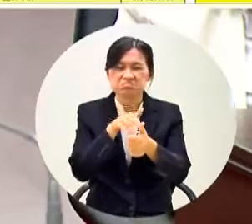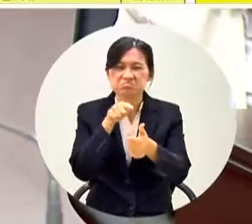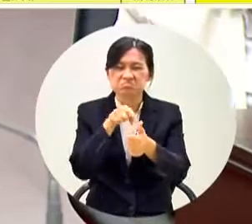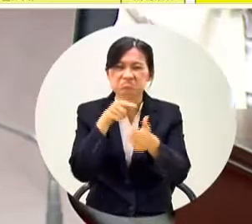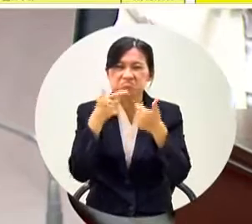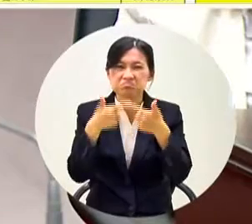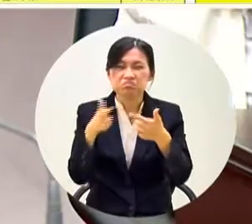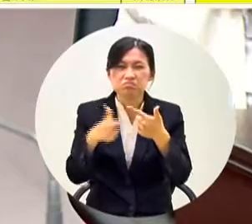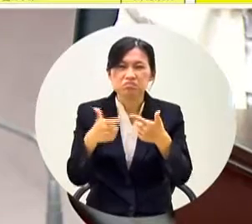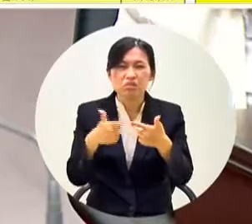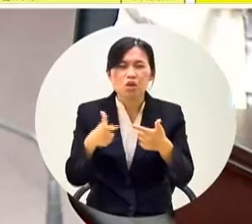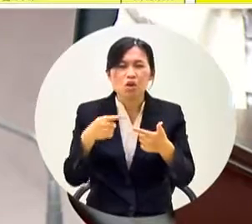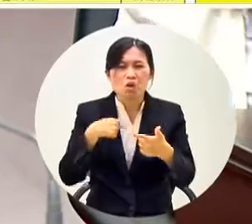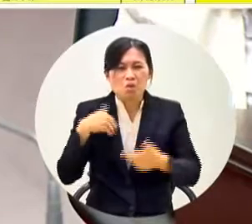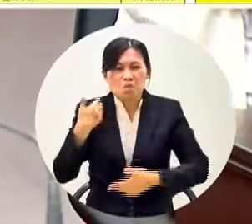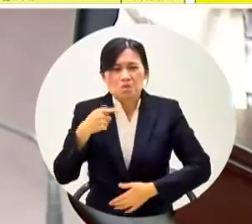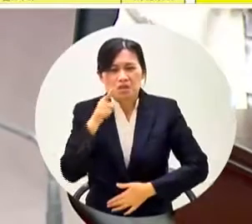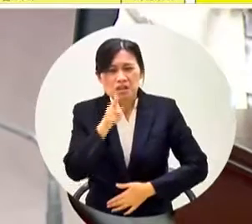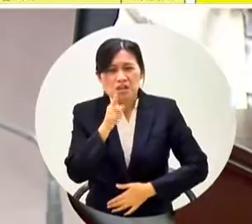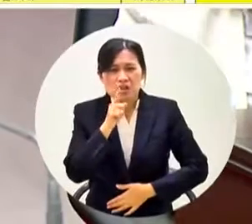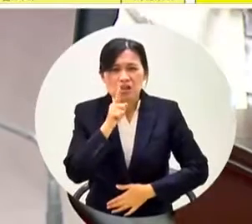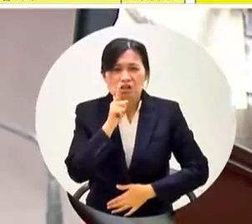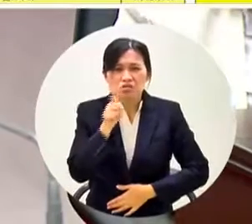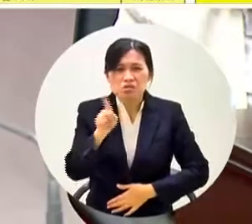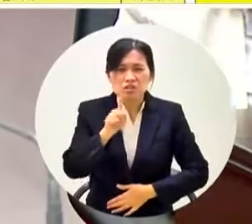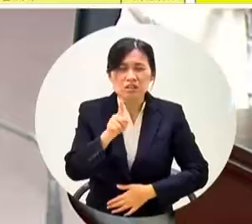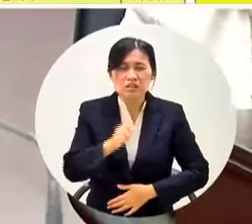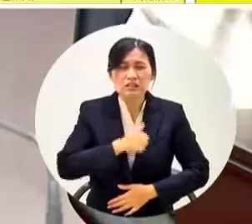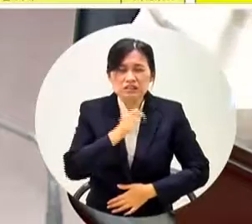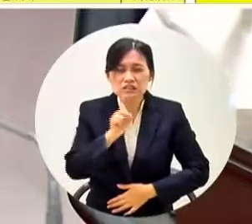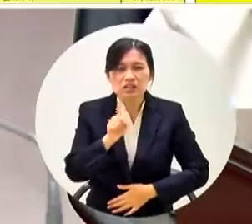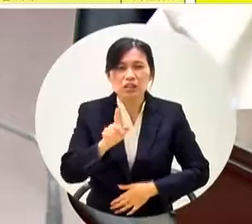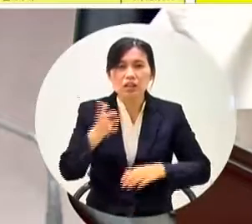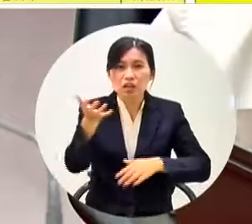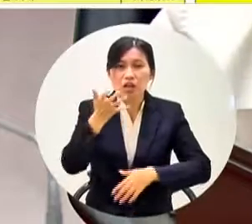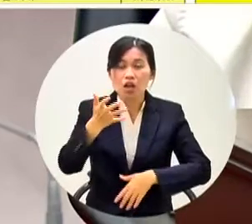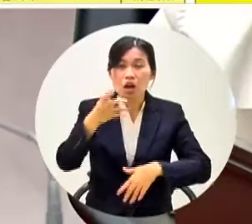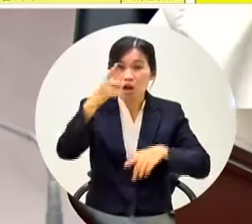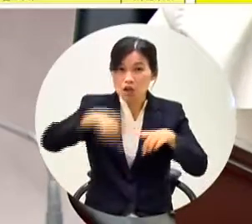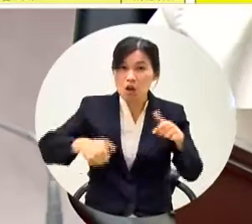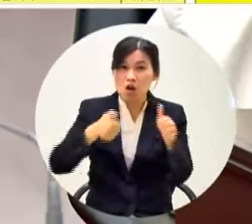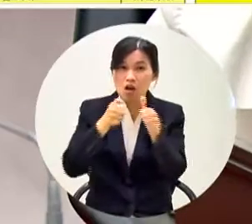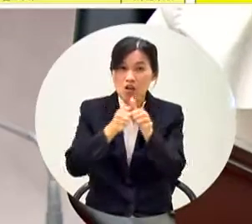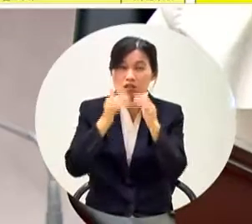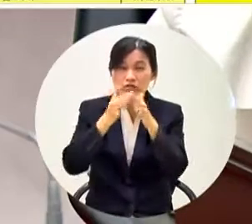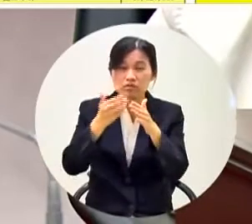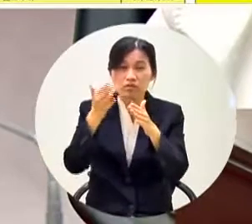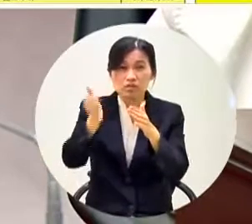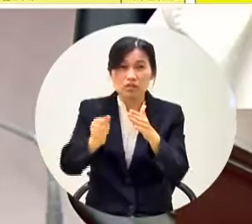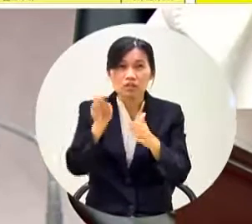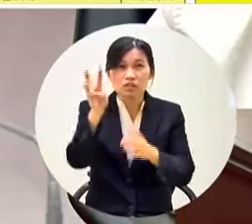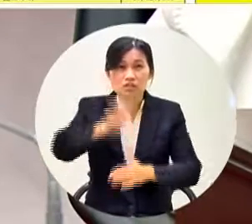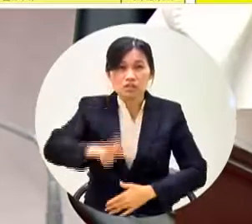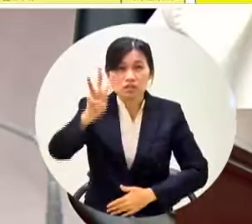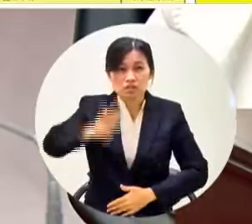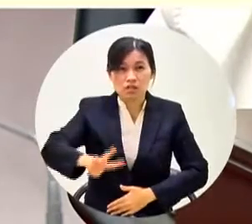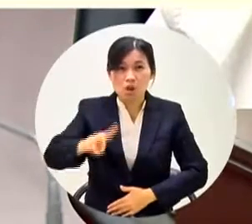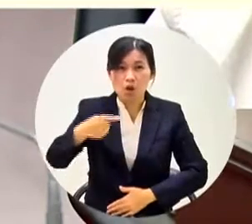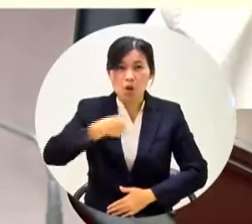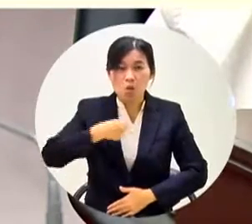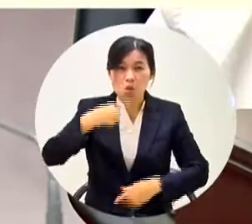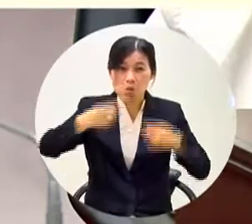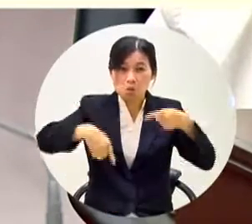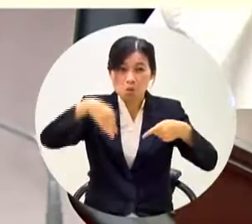在說什麼是真的但是剛才有聽到業副市長說的話就是真的三千萬要在我高山嚴重記念試試